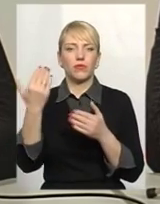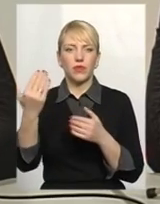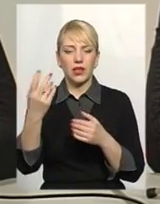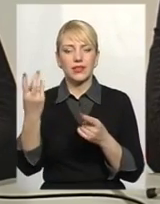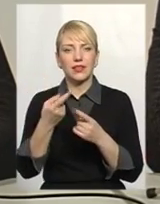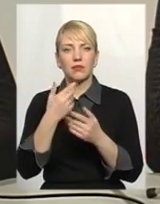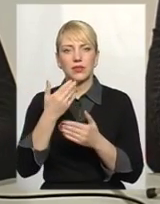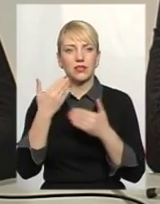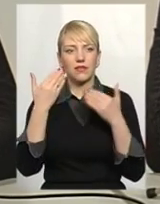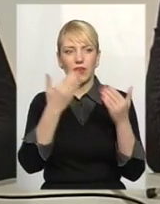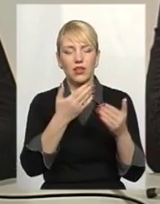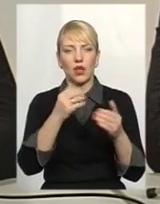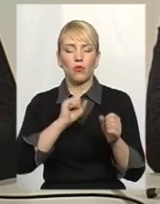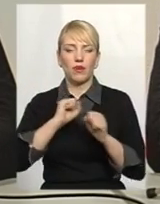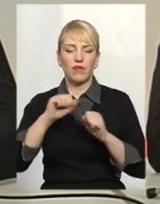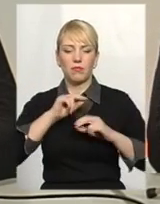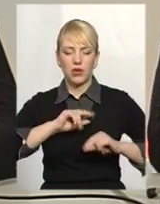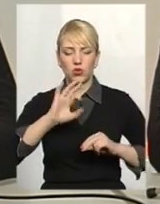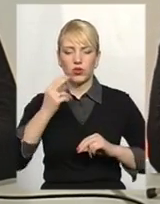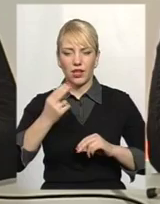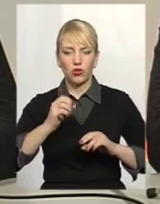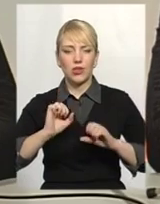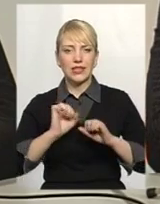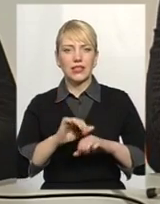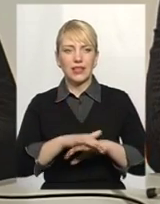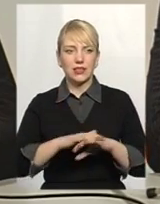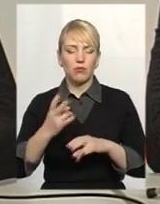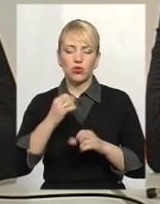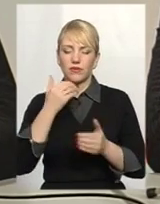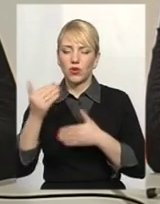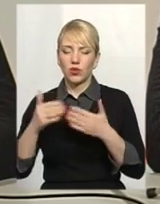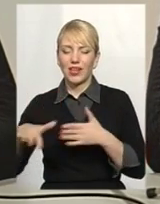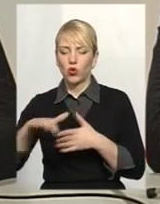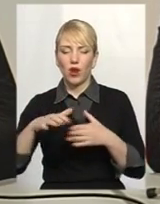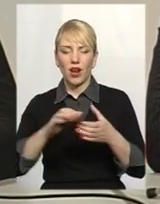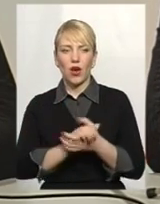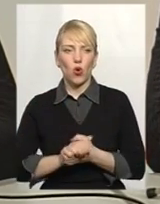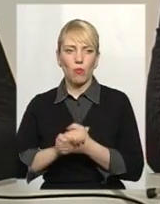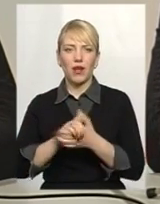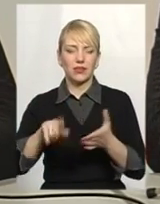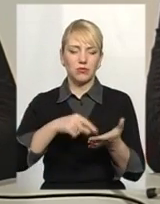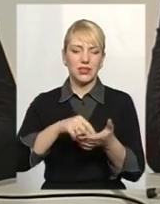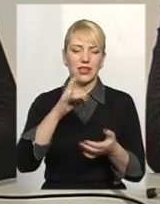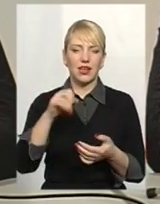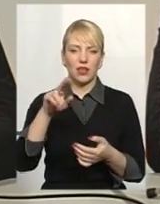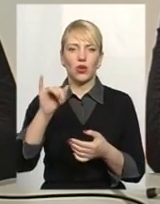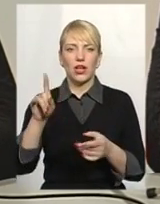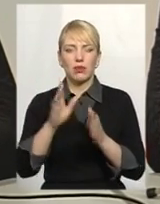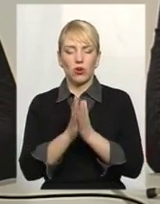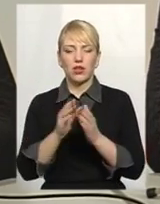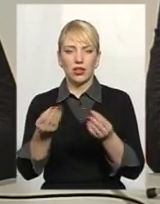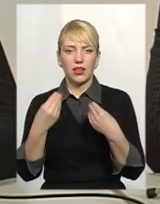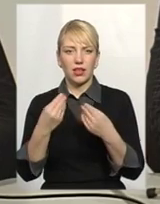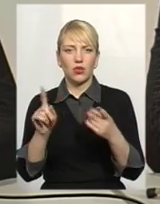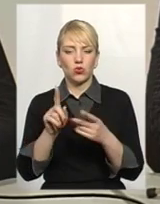звернення на управління праці з захисту населення. Можна звернутися на територіальні громади або міські ради з проханням надати якусь допомогу,